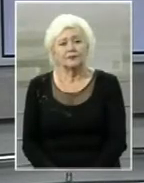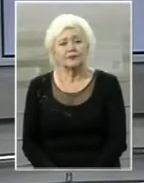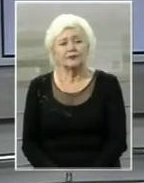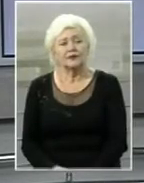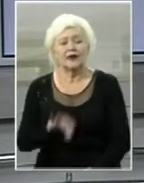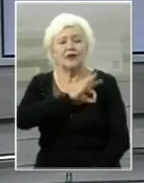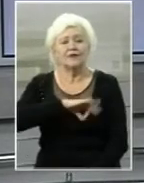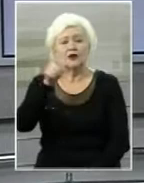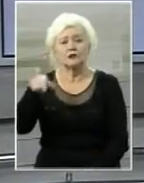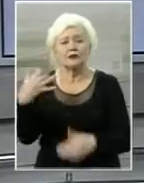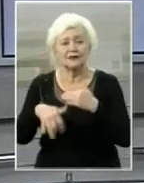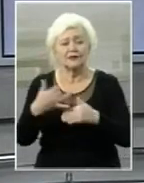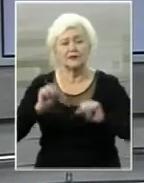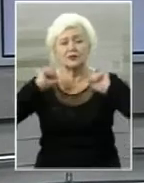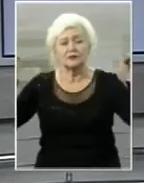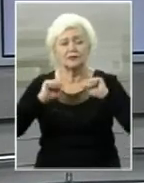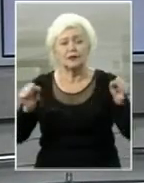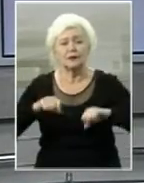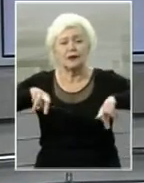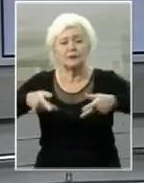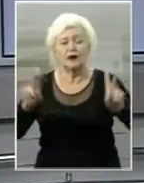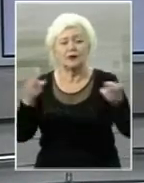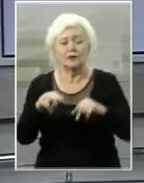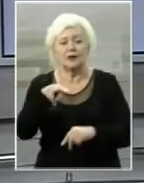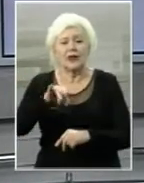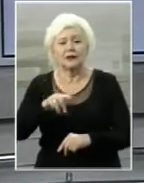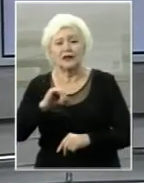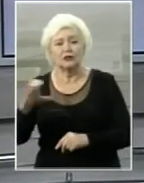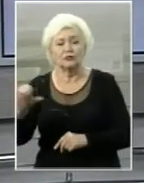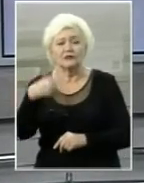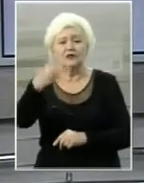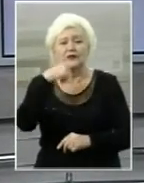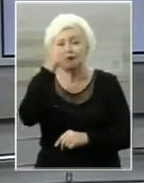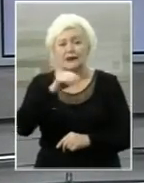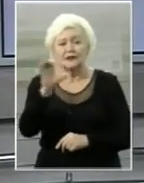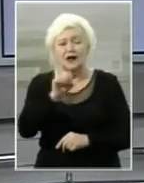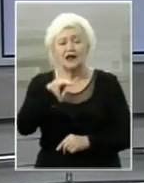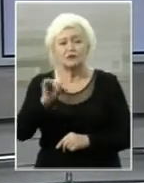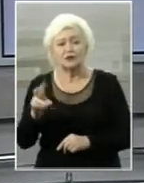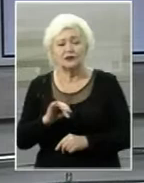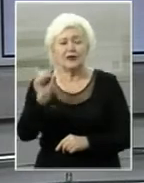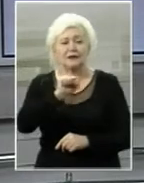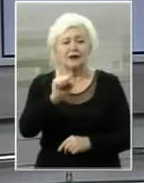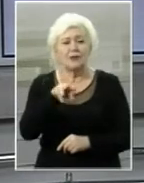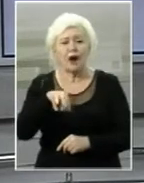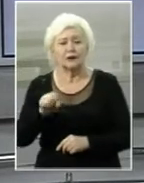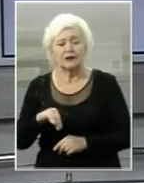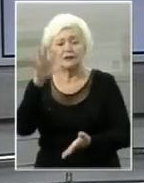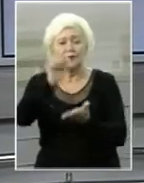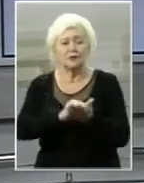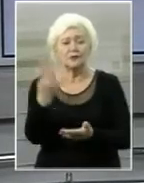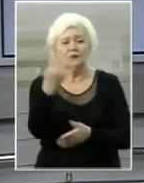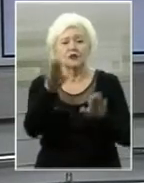Вихованці Херсонського спортивного бального клубу «Латинус» 20-річні Станіслав Ліпшиць та Ангеліна Маркіна посіли